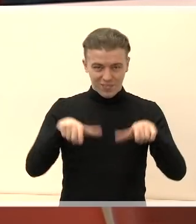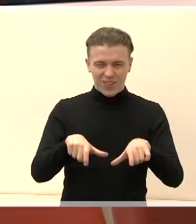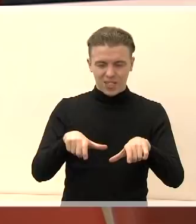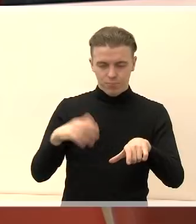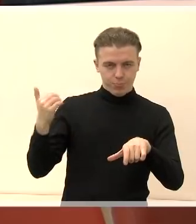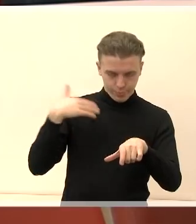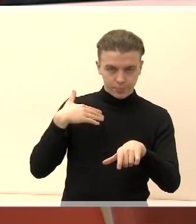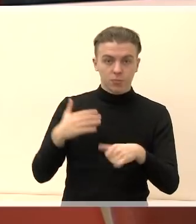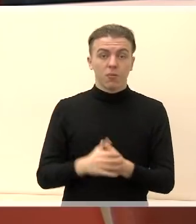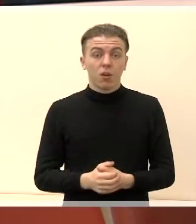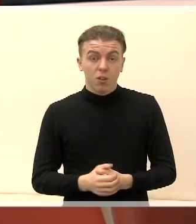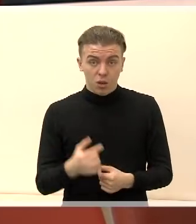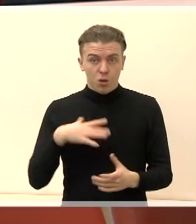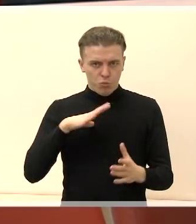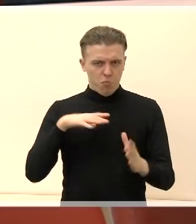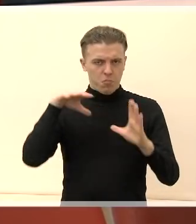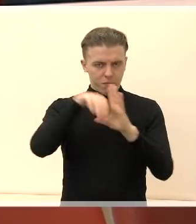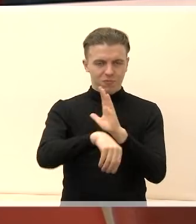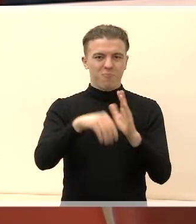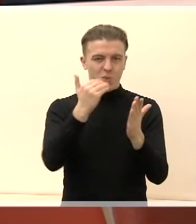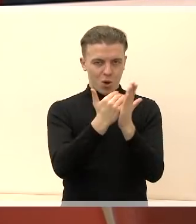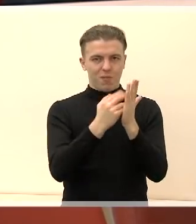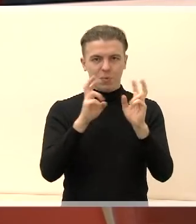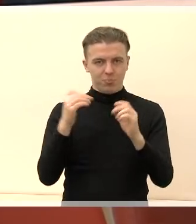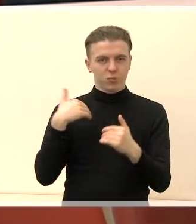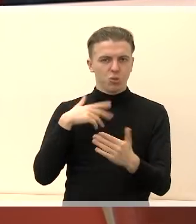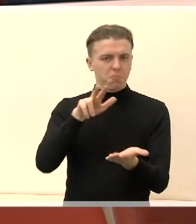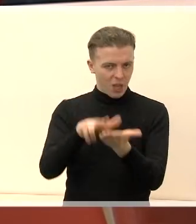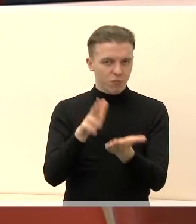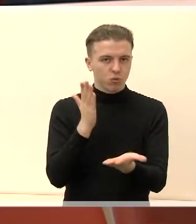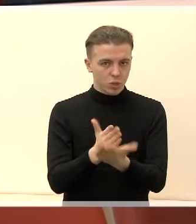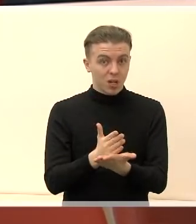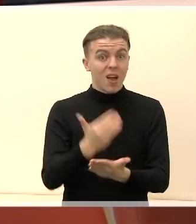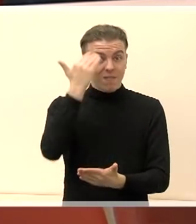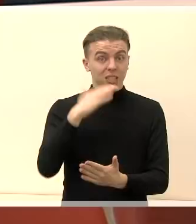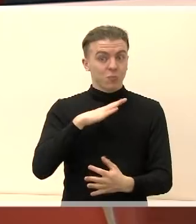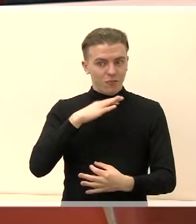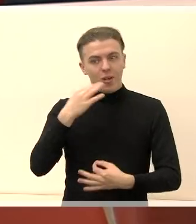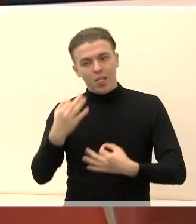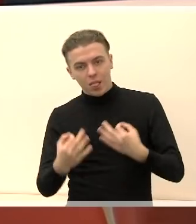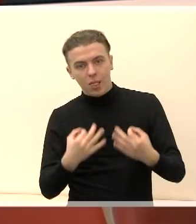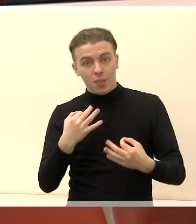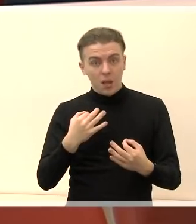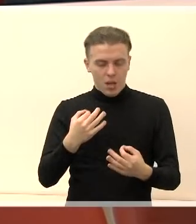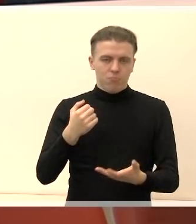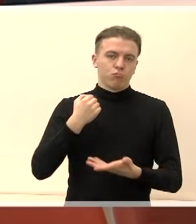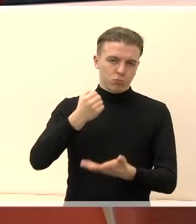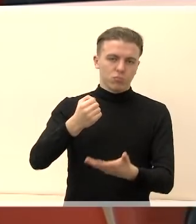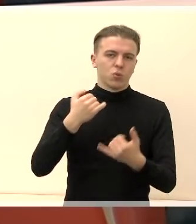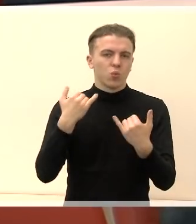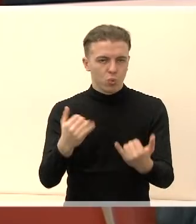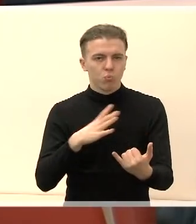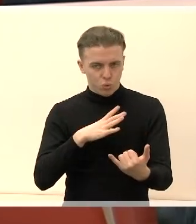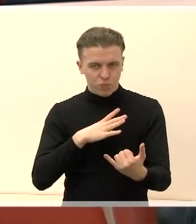esame įtraukti į tą programą. 16 metų vasarą buvo svarstoma ir mums buvo paskirti tie pinigai. Aš,